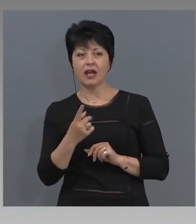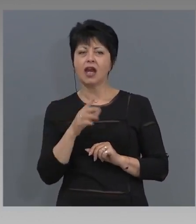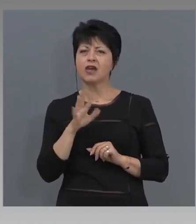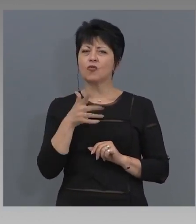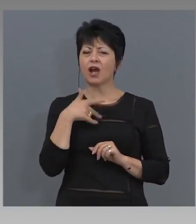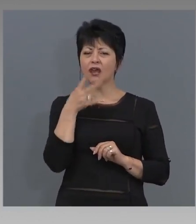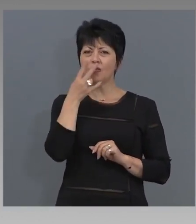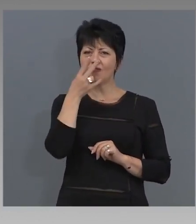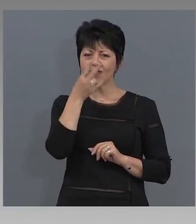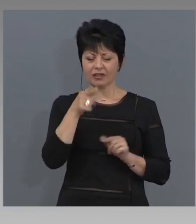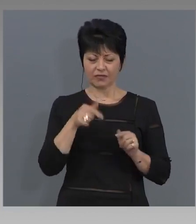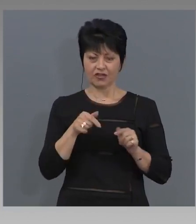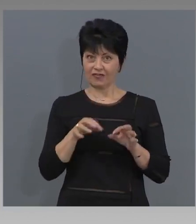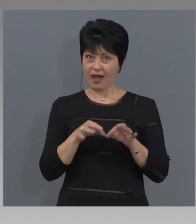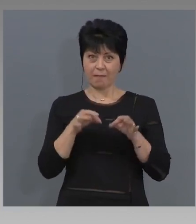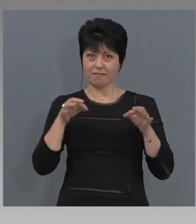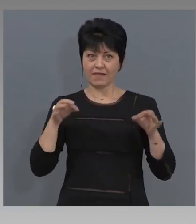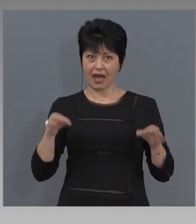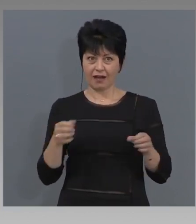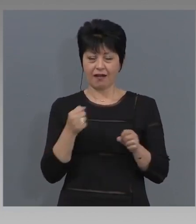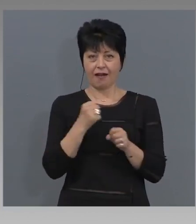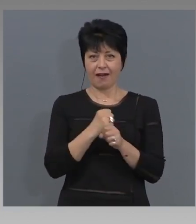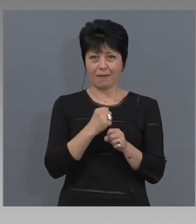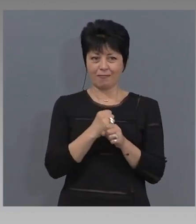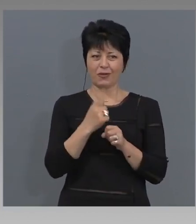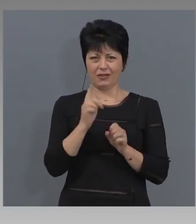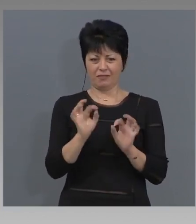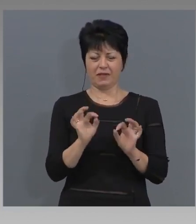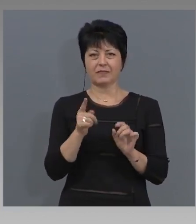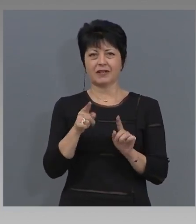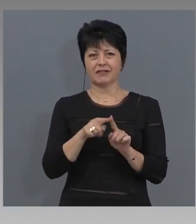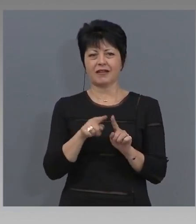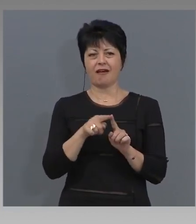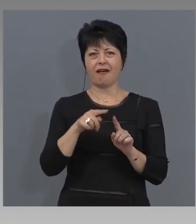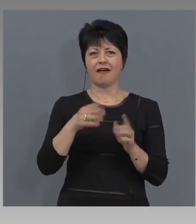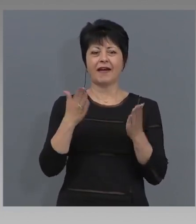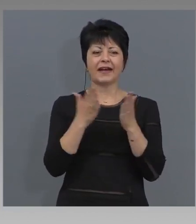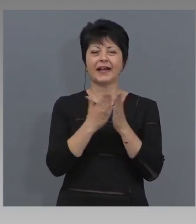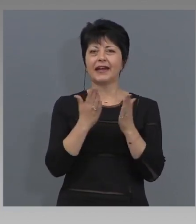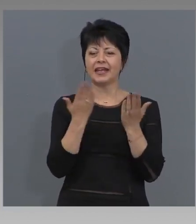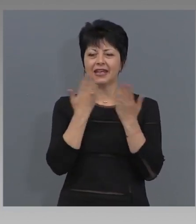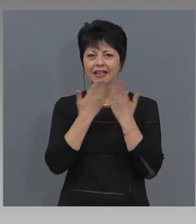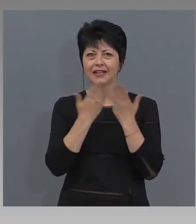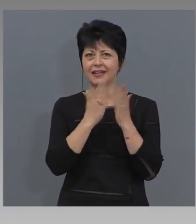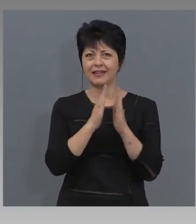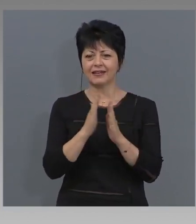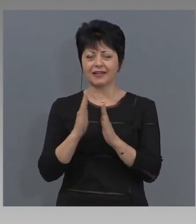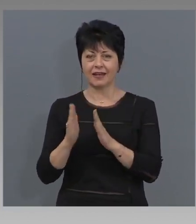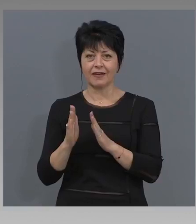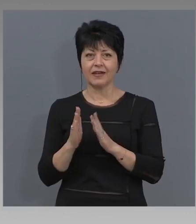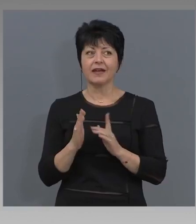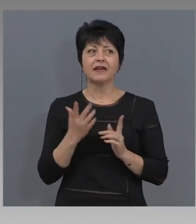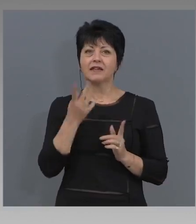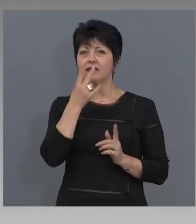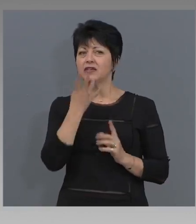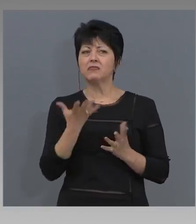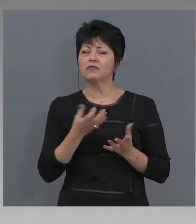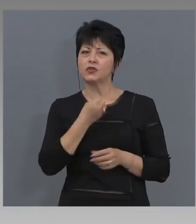работи, примерно за книгите, както казвате, нека да остане. Но какво става, ако сме въвели